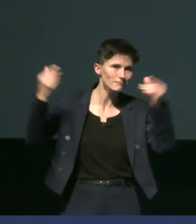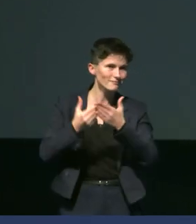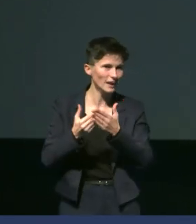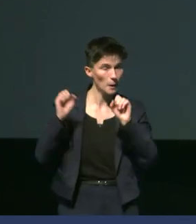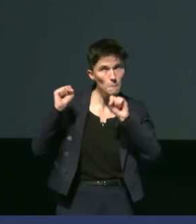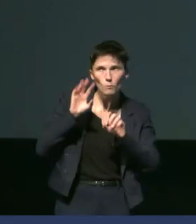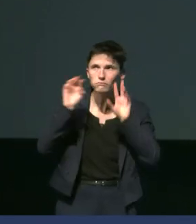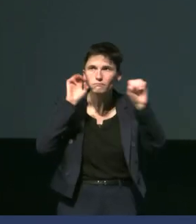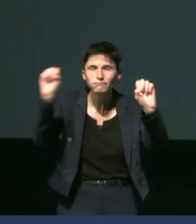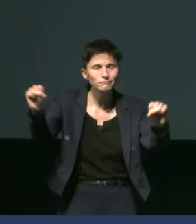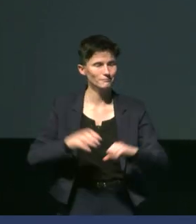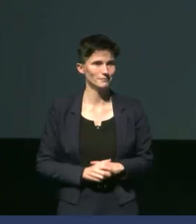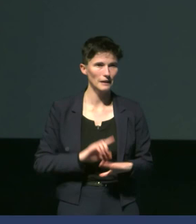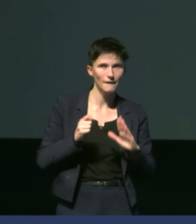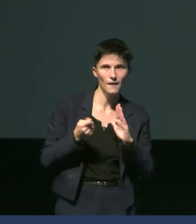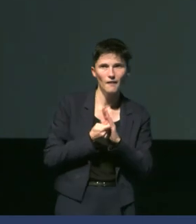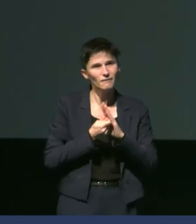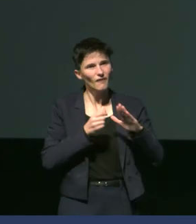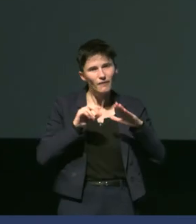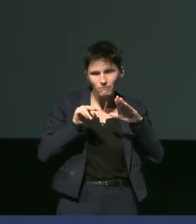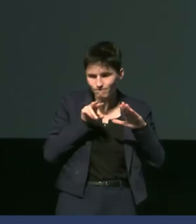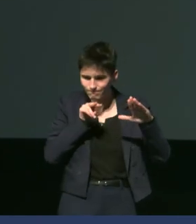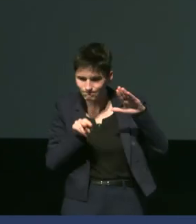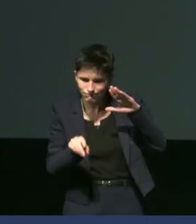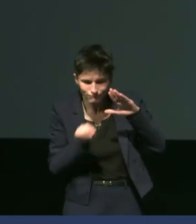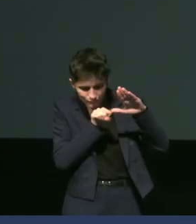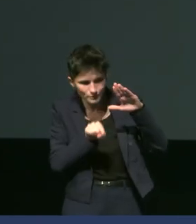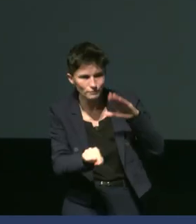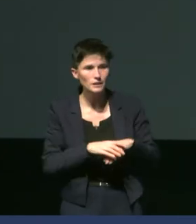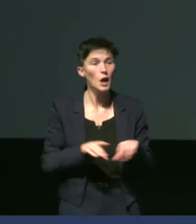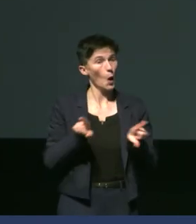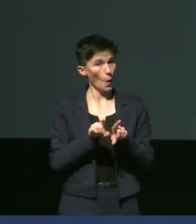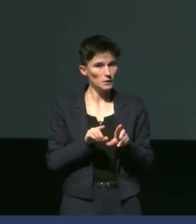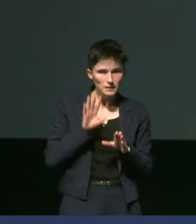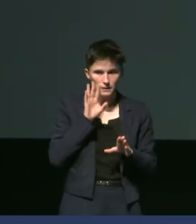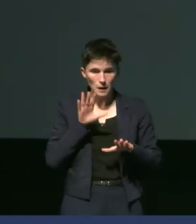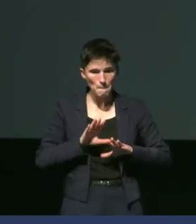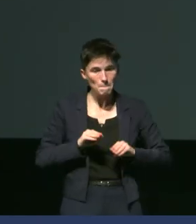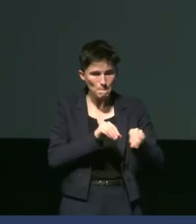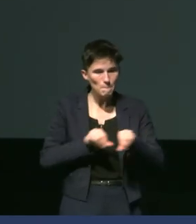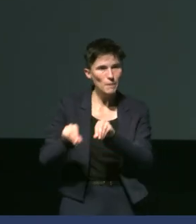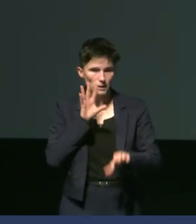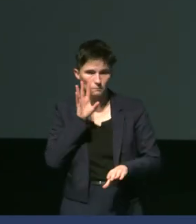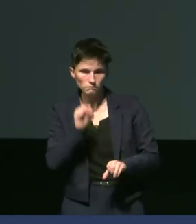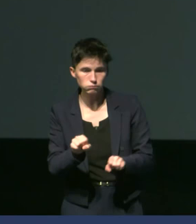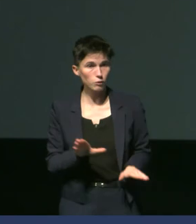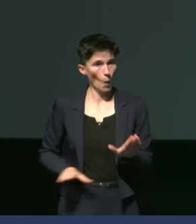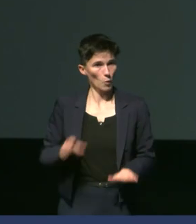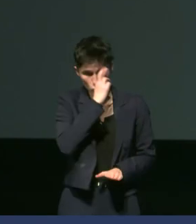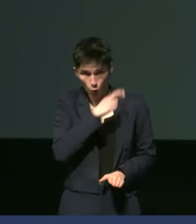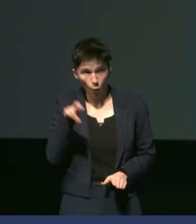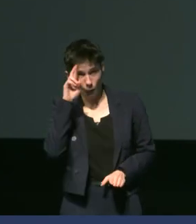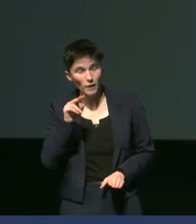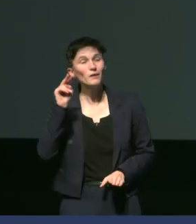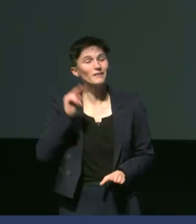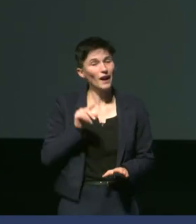à monter en latitude les manchots royaux sur la plage les manchots royaux se reproduisent sur la terre ferme contrairement